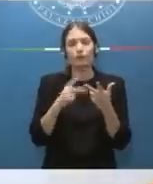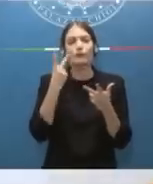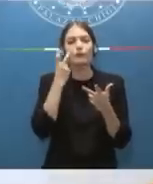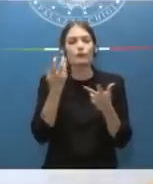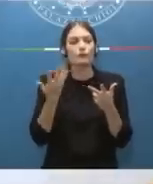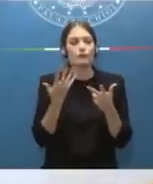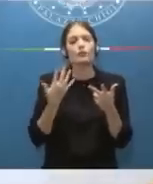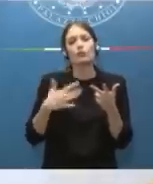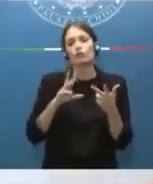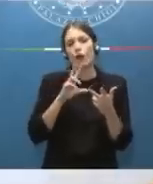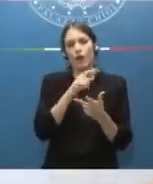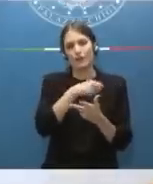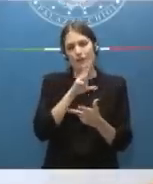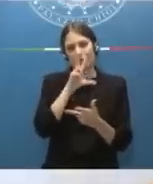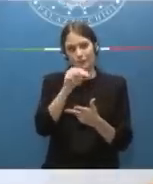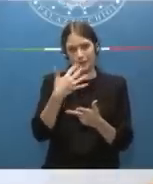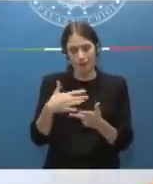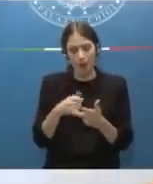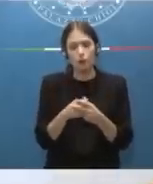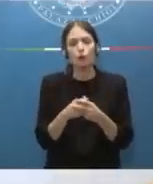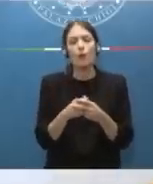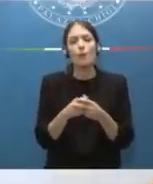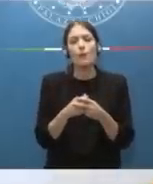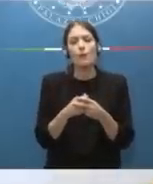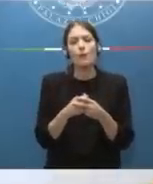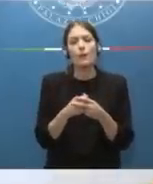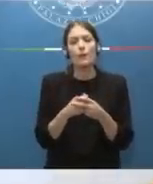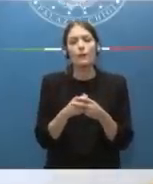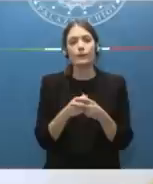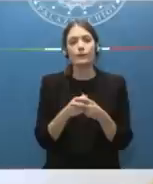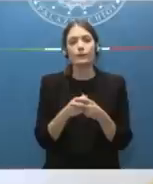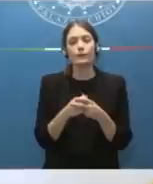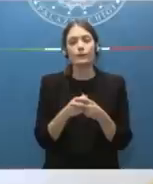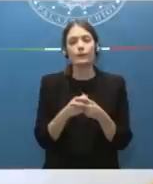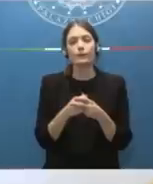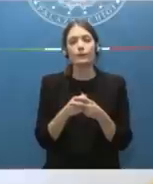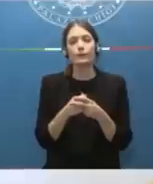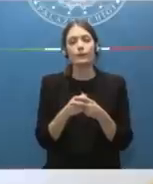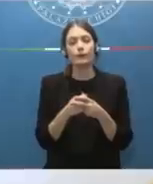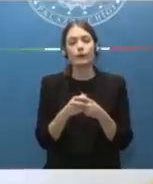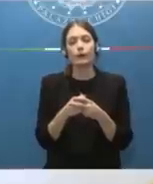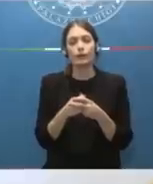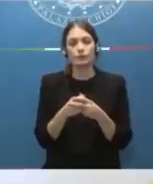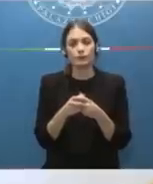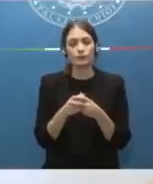'esso è già stato indicato, di una distonia tra